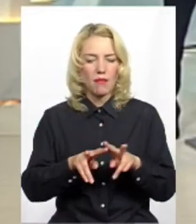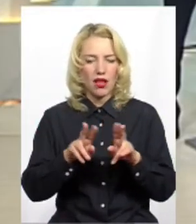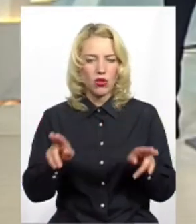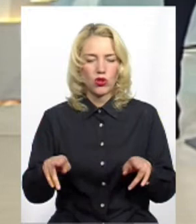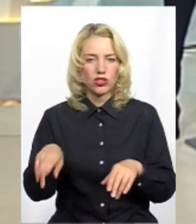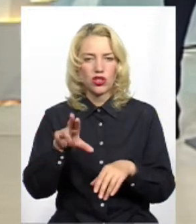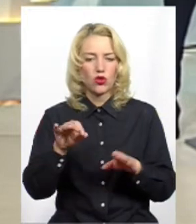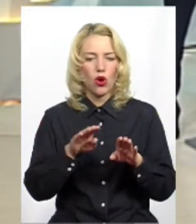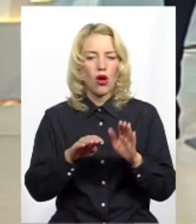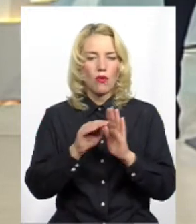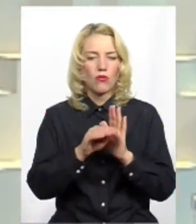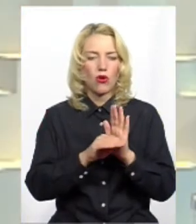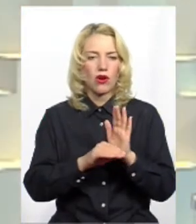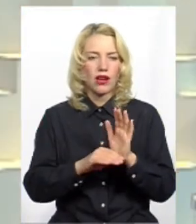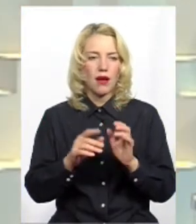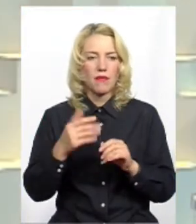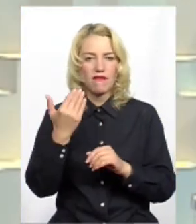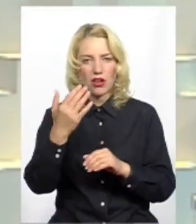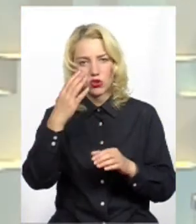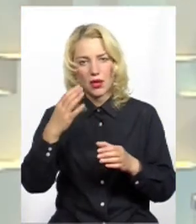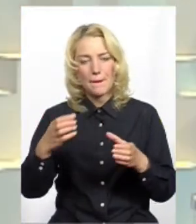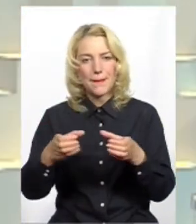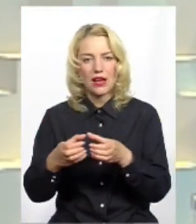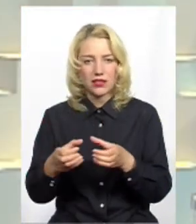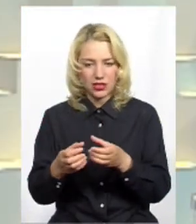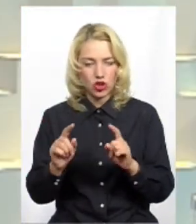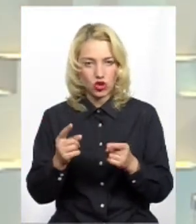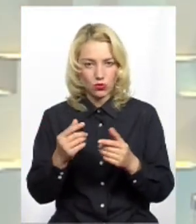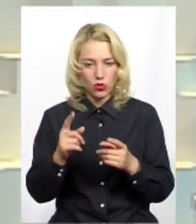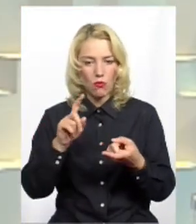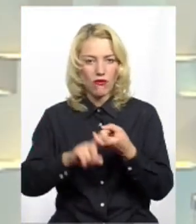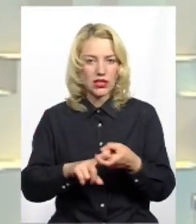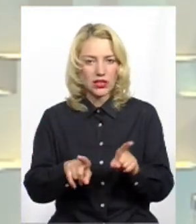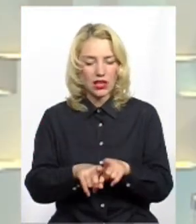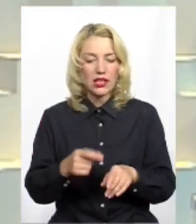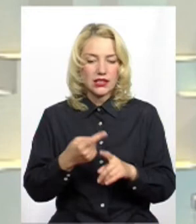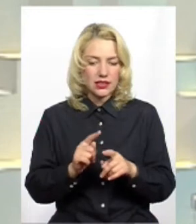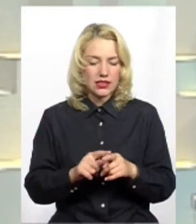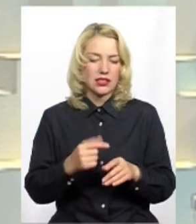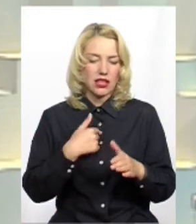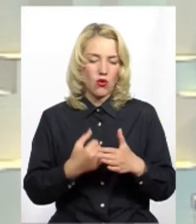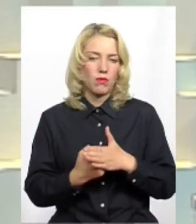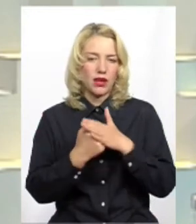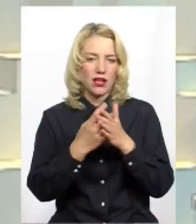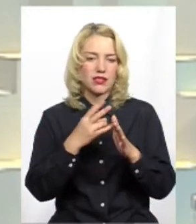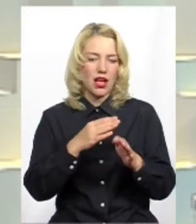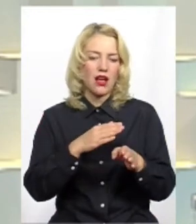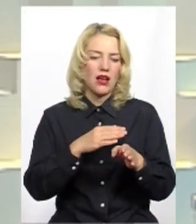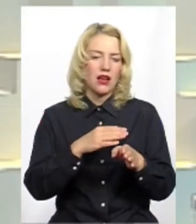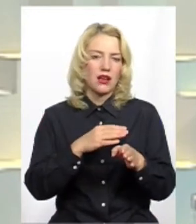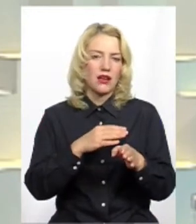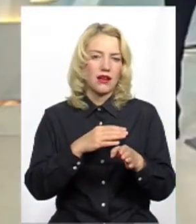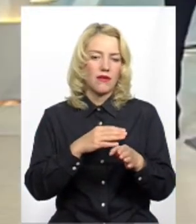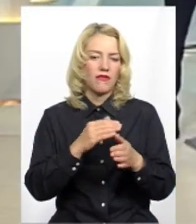пов'язано? Це з чим пов'язано, бо я опираюся на виконання програми захисту